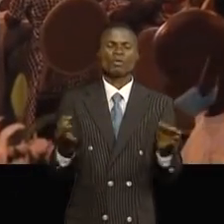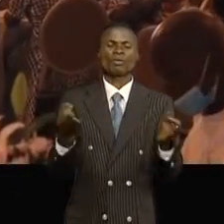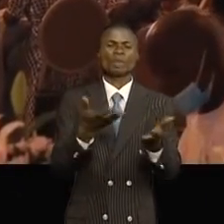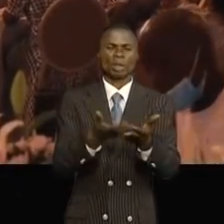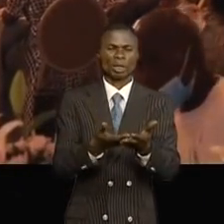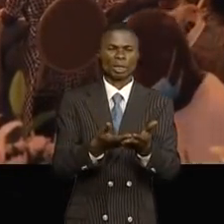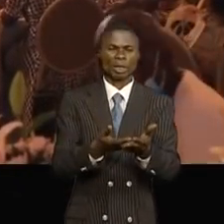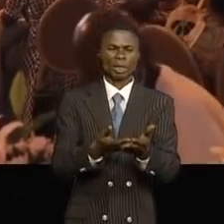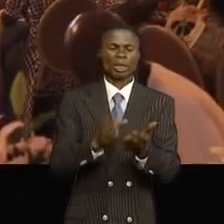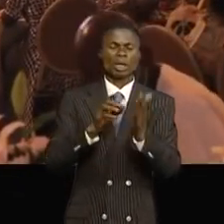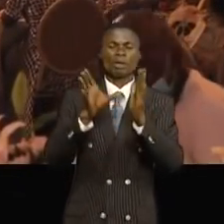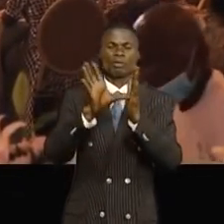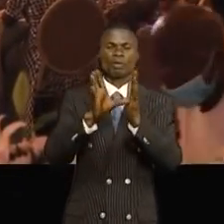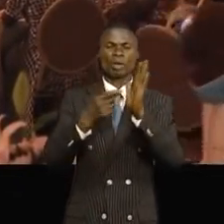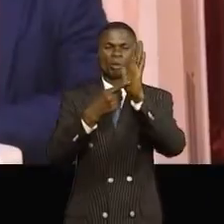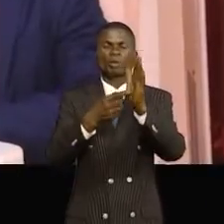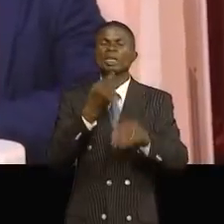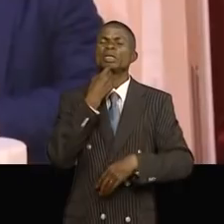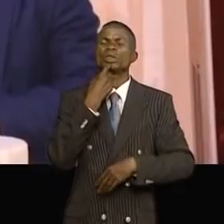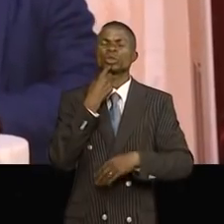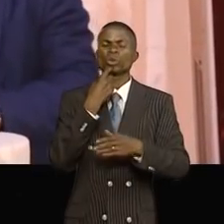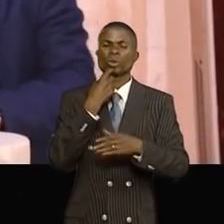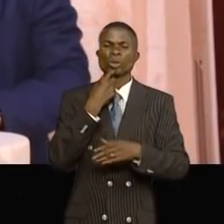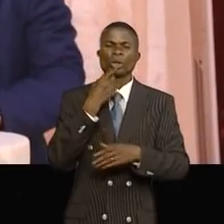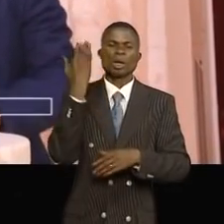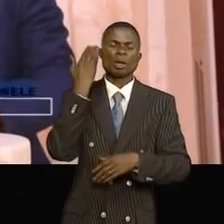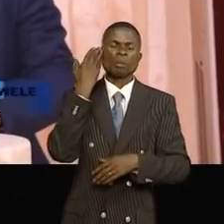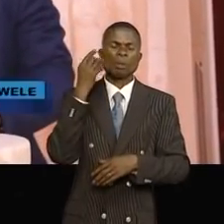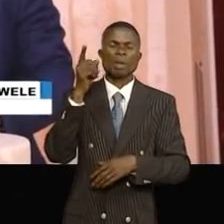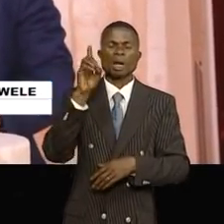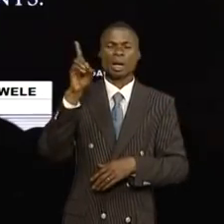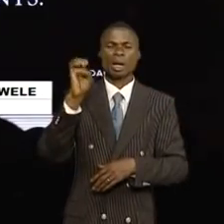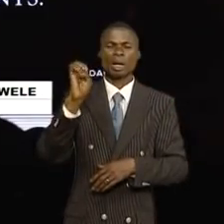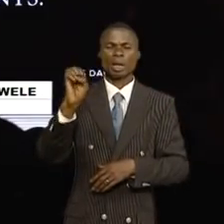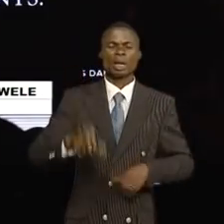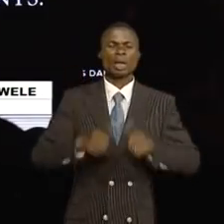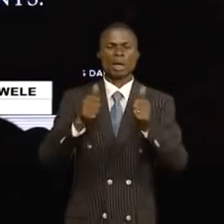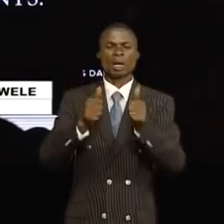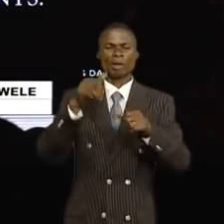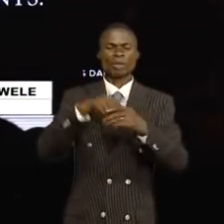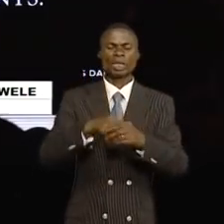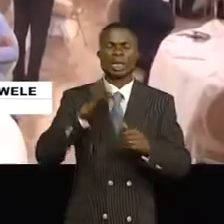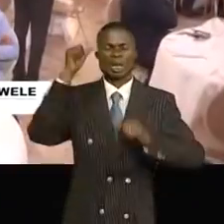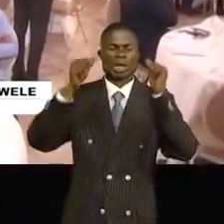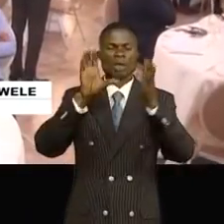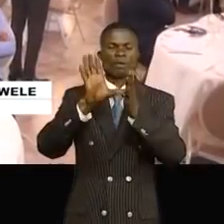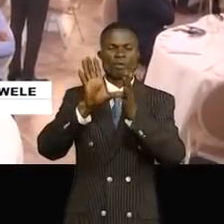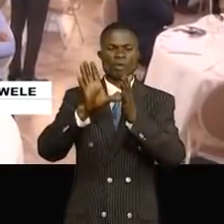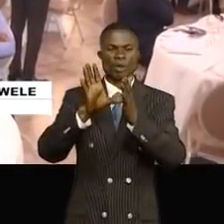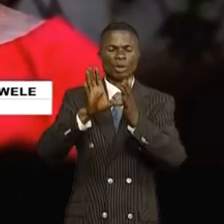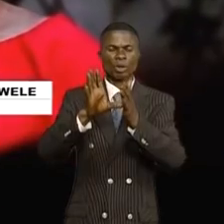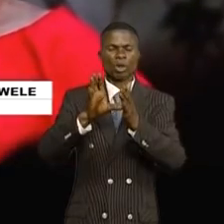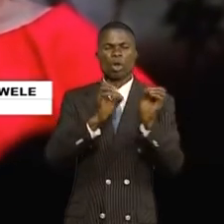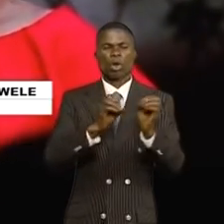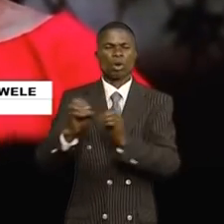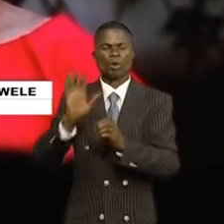sur la projection de la biographie de Deo Rouguiza. Une vie dans un scénario vidéo monté par